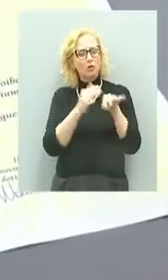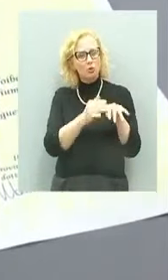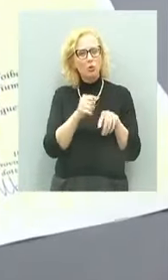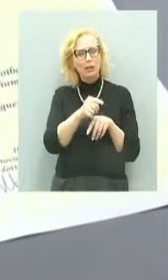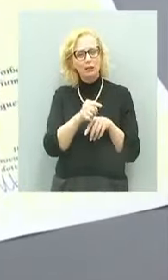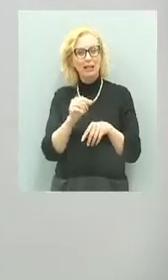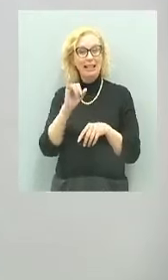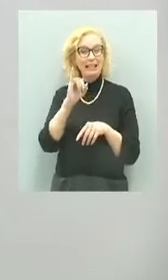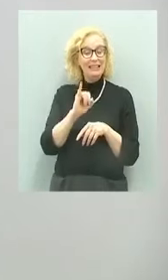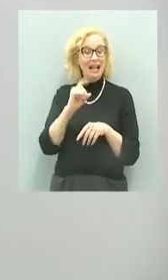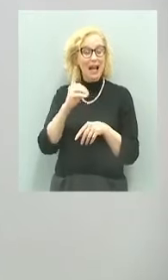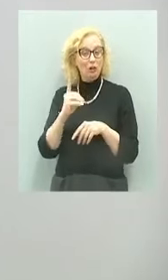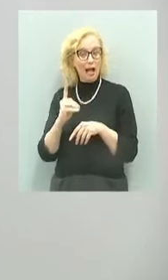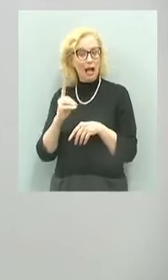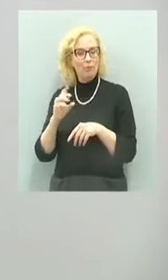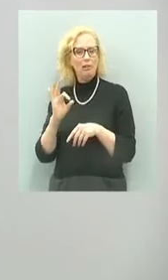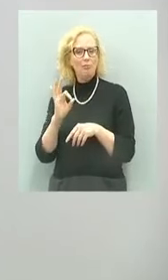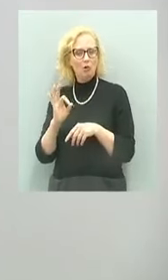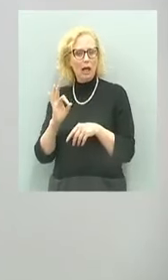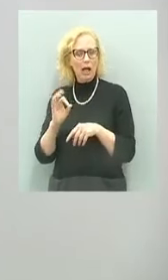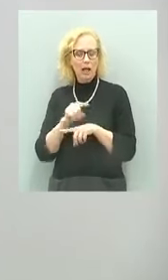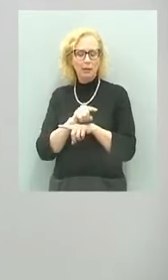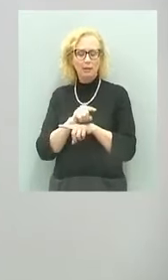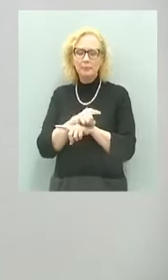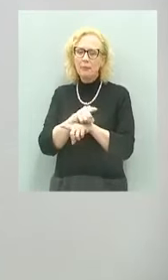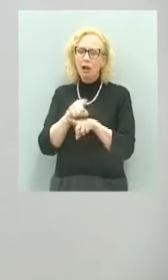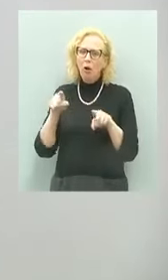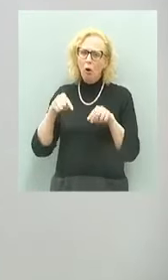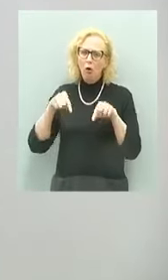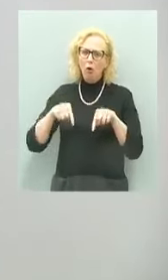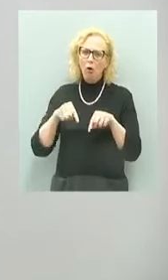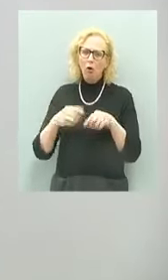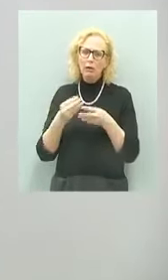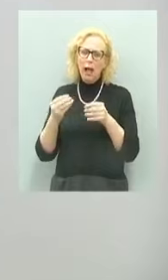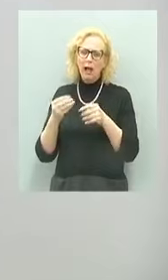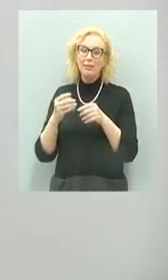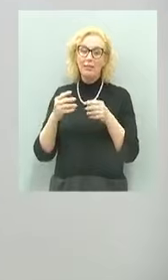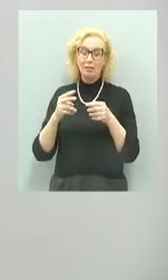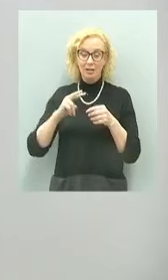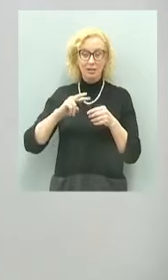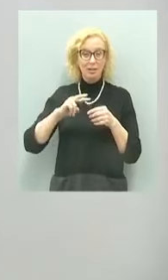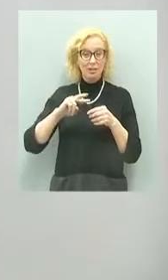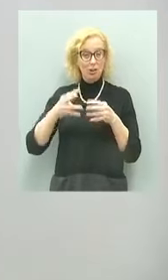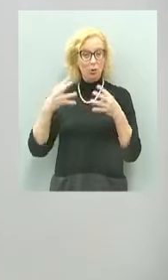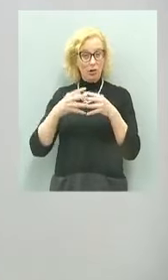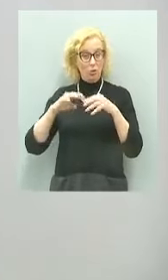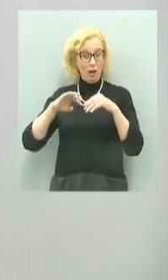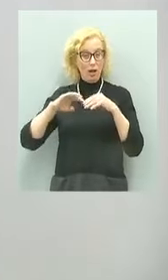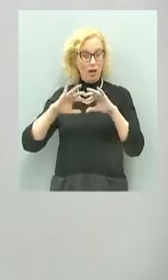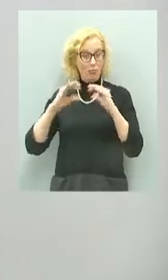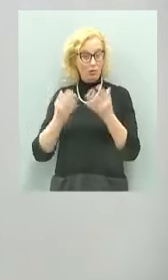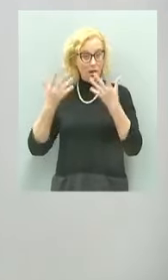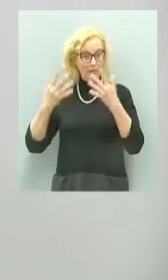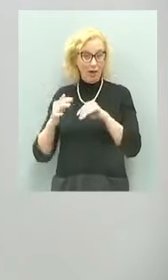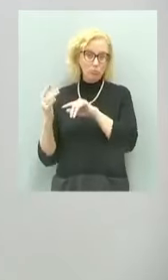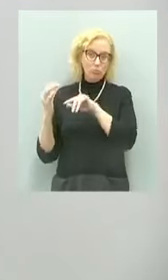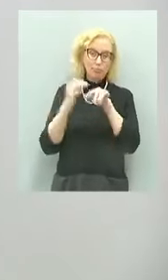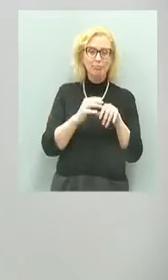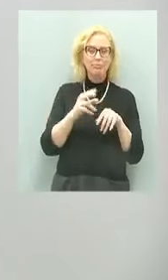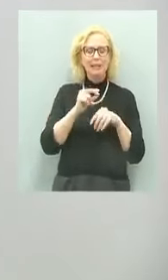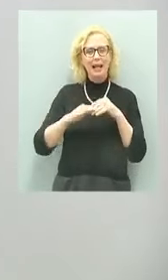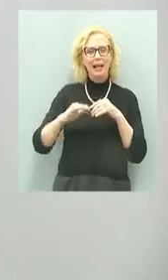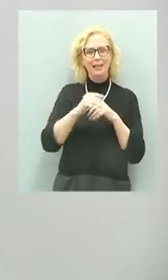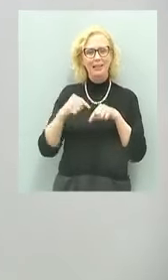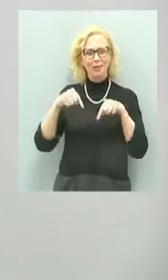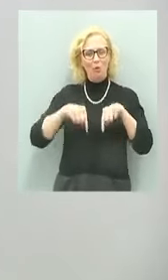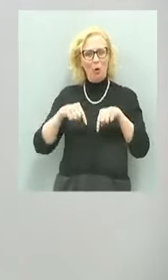fiumani, in particolare coloro tra gli esuli che si trasferirono nell'immediato dopoguerra in Trentino. Del significato di